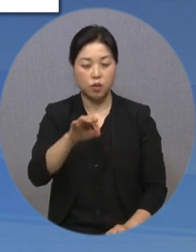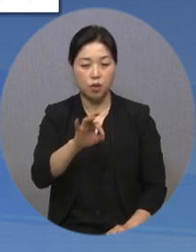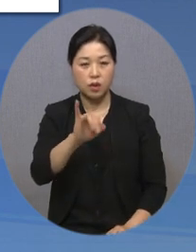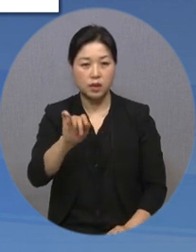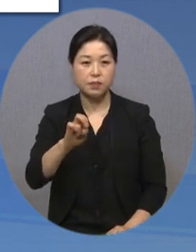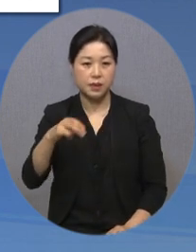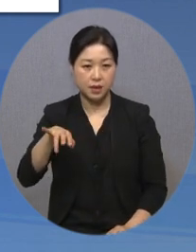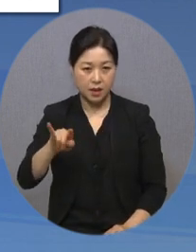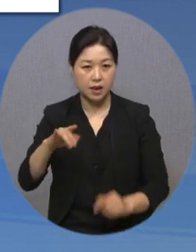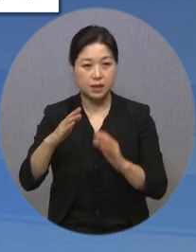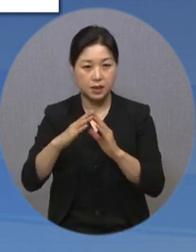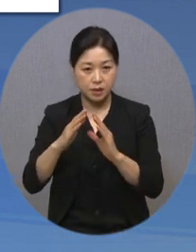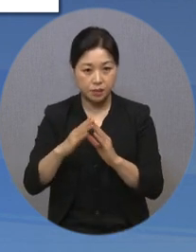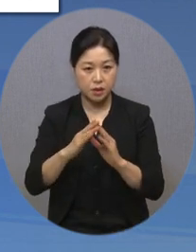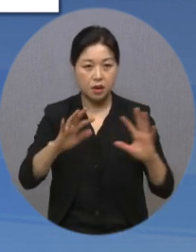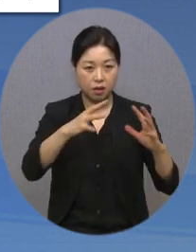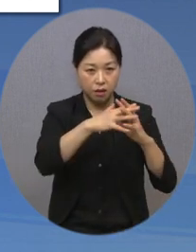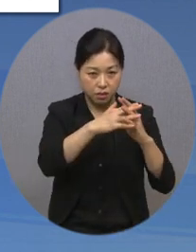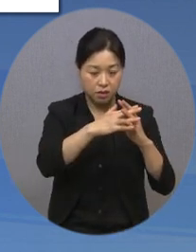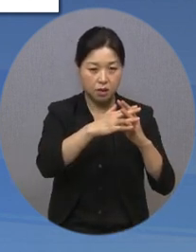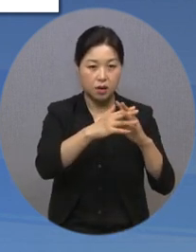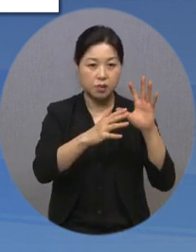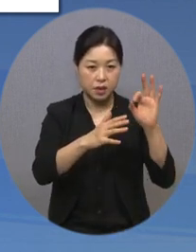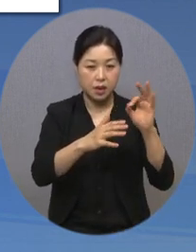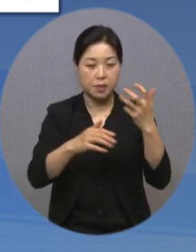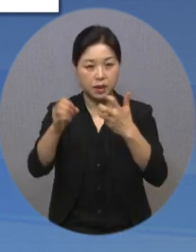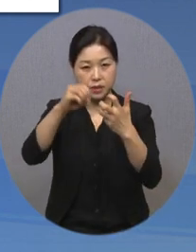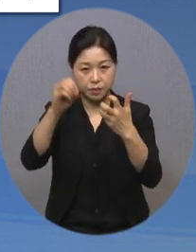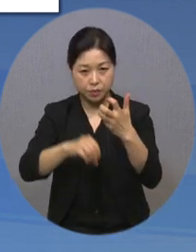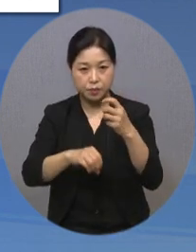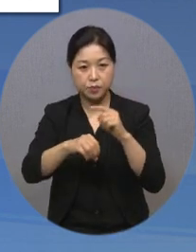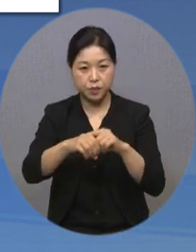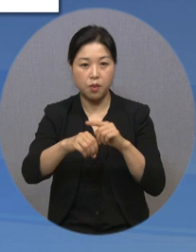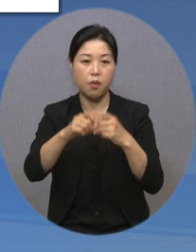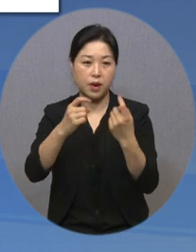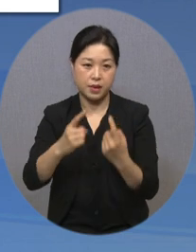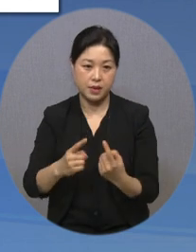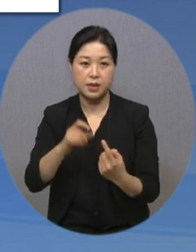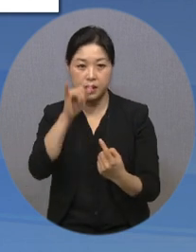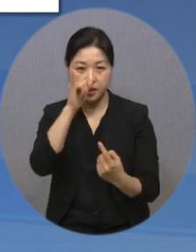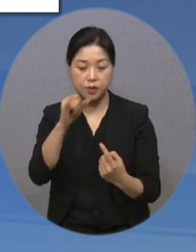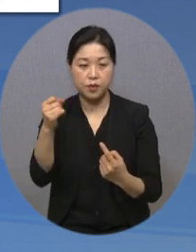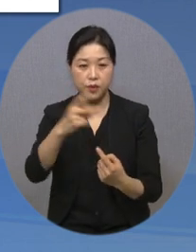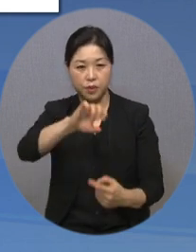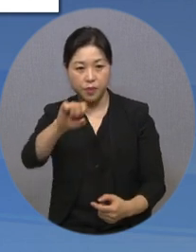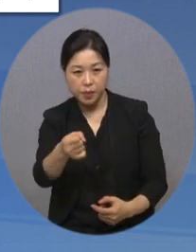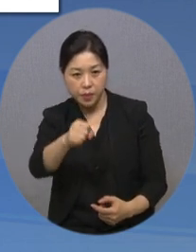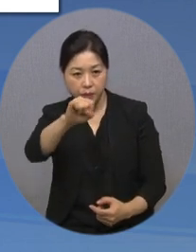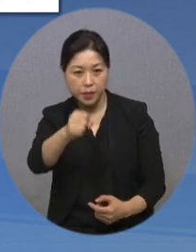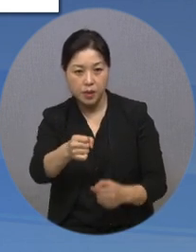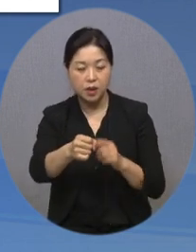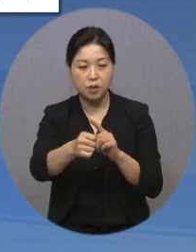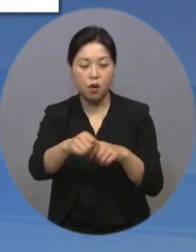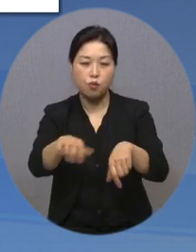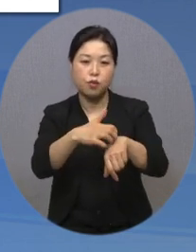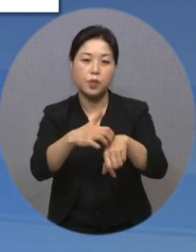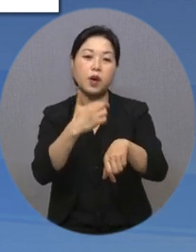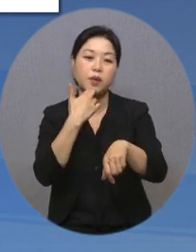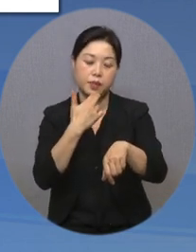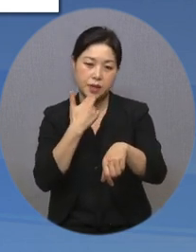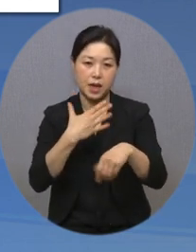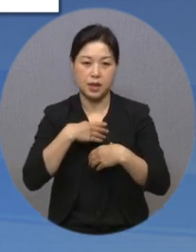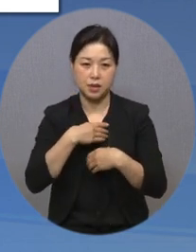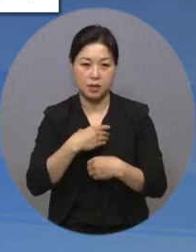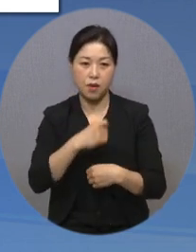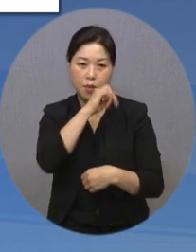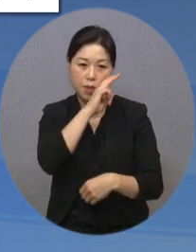80%가 지원되고 문턱제거와 안전손잡이 등의 무장의 설계가 적용돼 안전하고 편안한 생활을